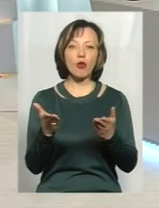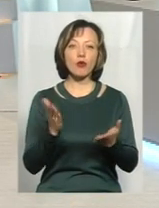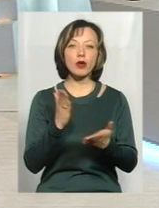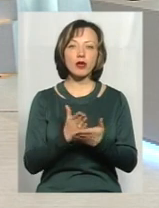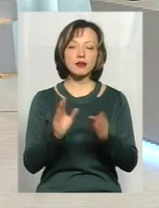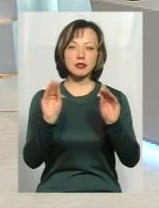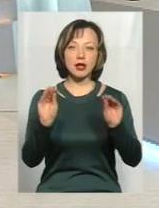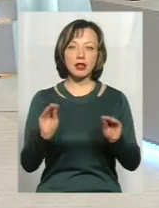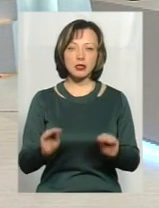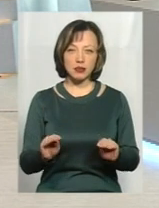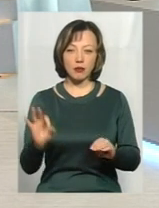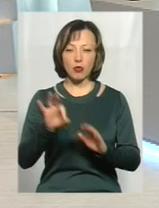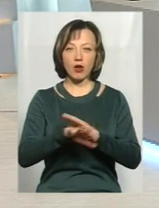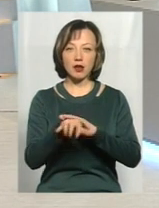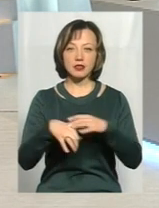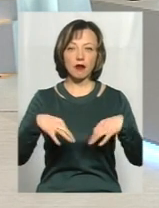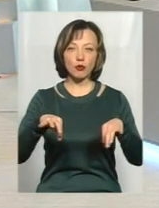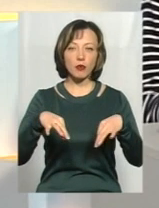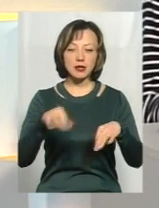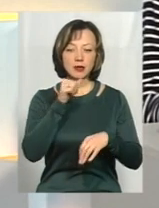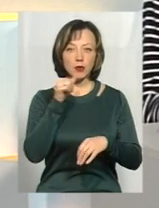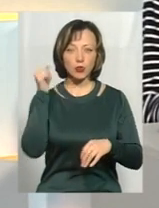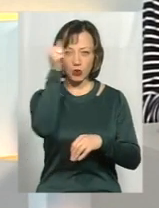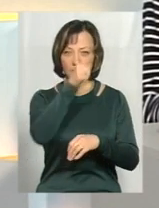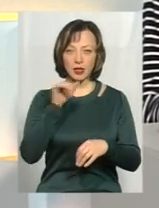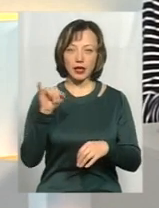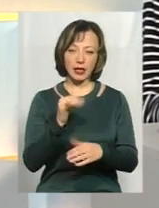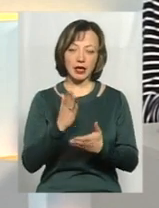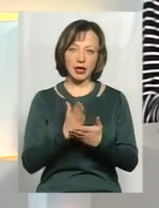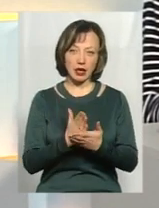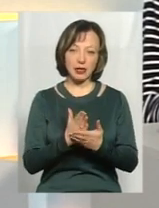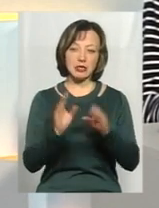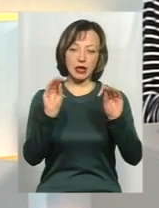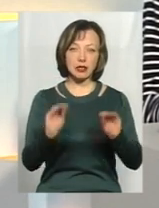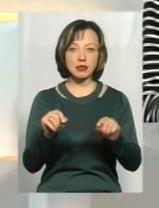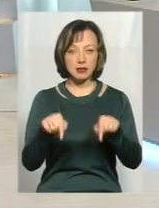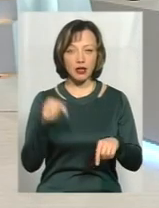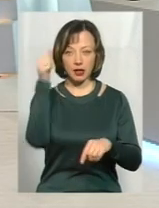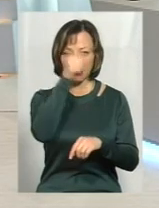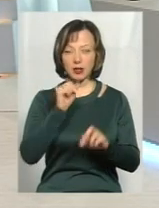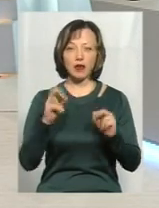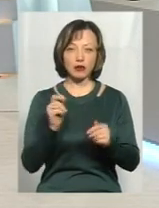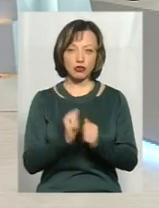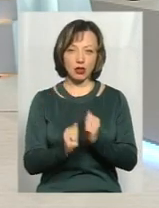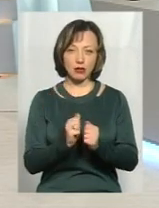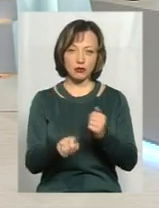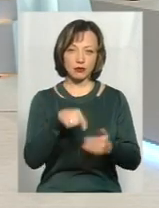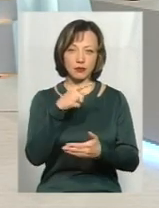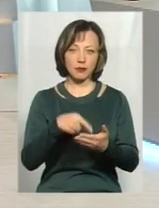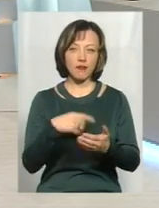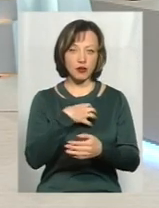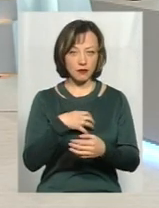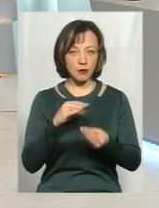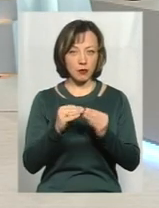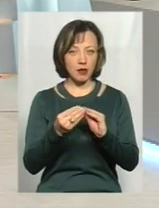статистика в плані крадіжок з автомобілів за минулого рік? І, можливо, вже є цифри за цей рік. Наскільки це вагома проблема